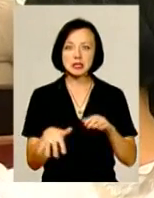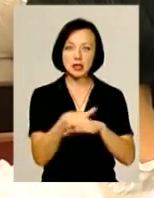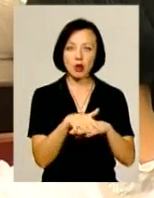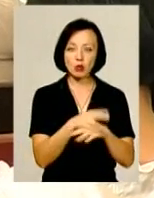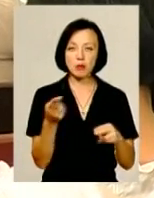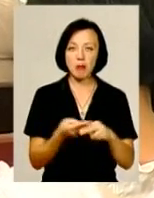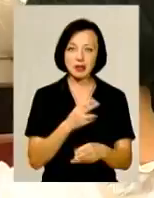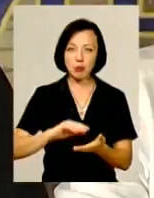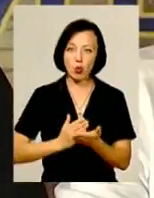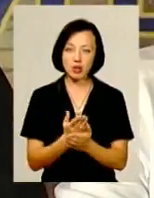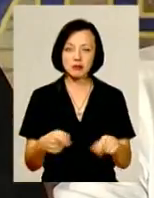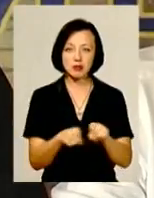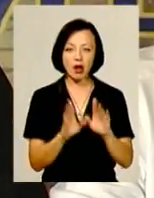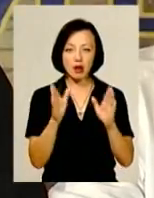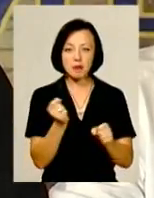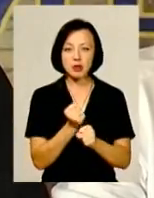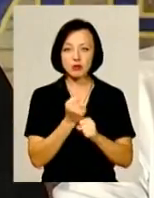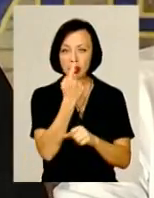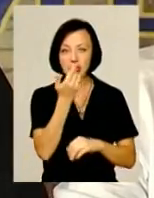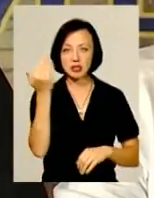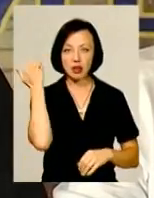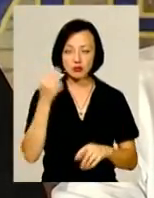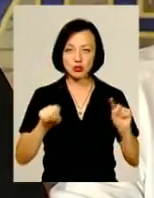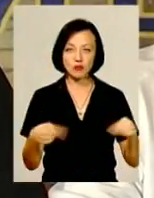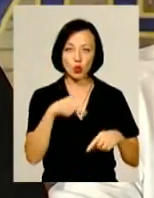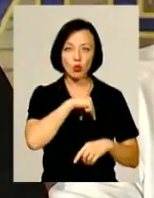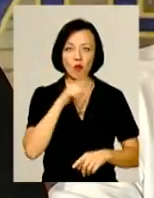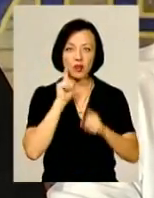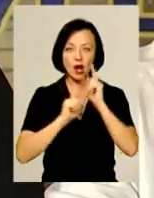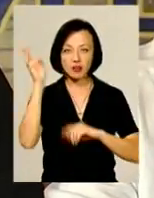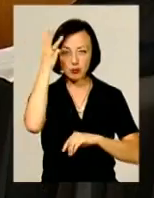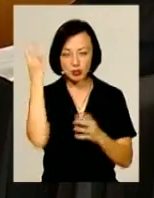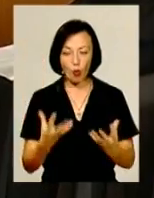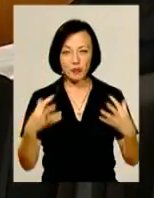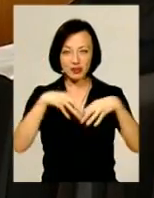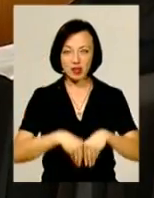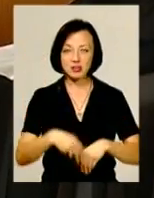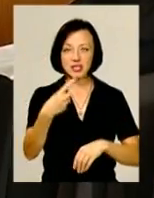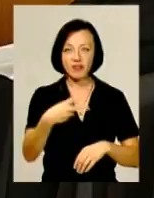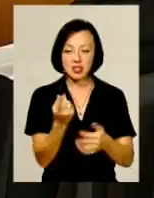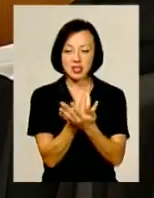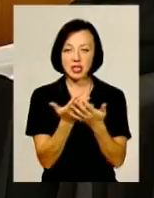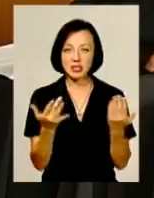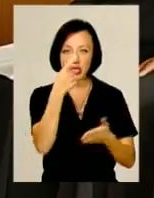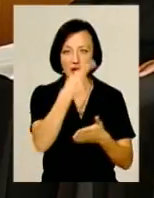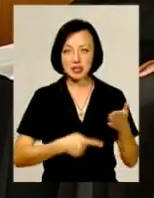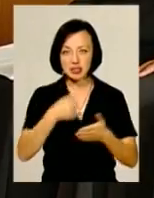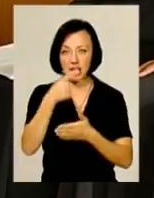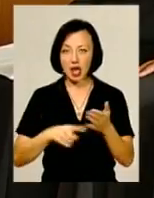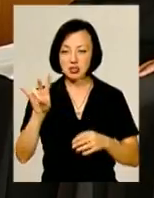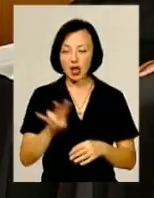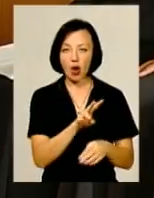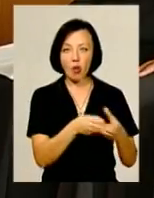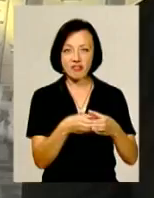політики саме так працюватиме нещодавно створена Духовна Рада у Хмельницькому, в яку об'єдналися майже 20 різних християнських конфесій.